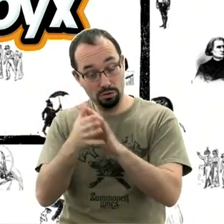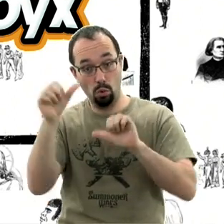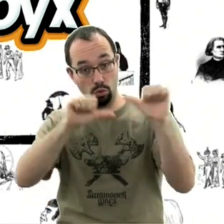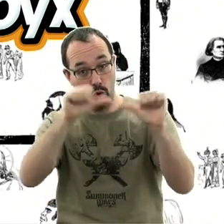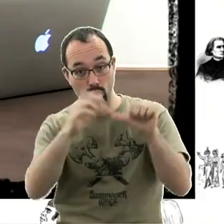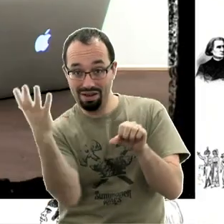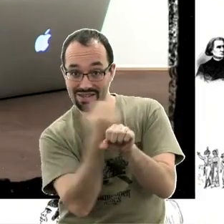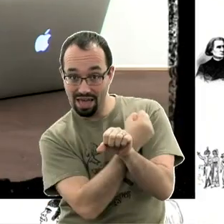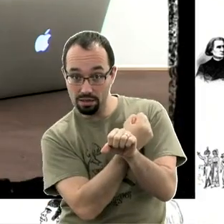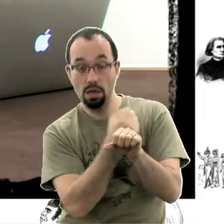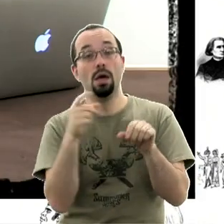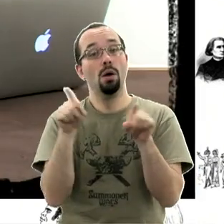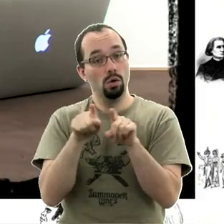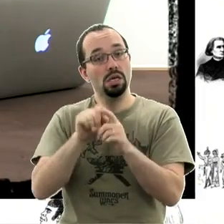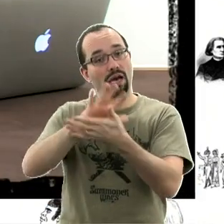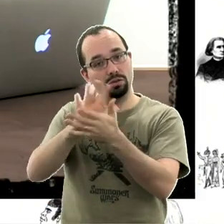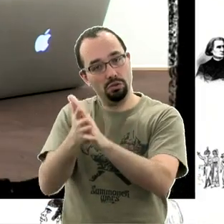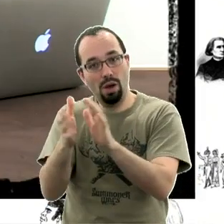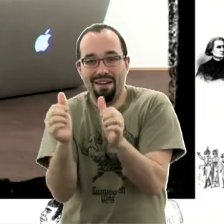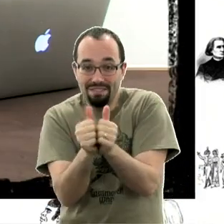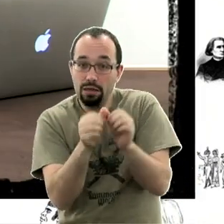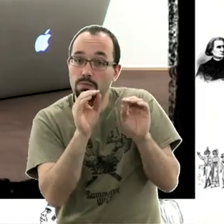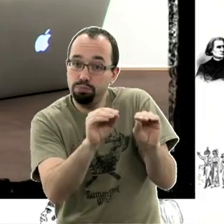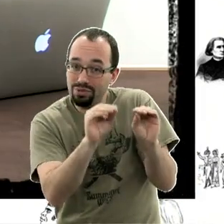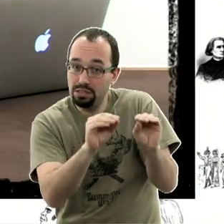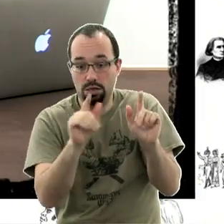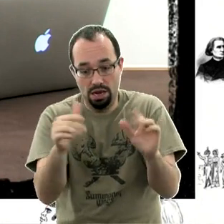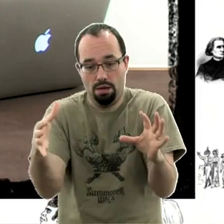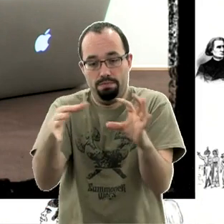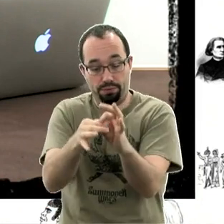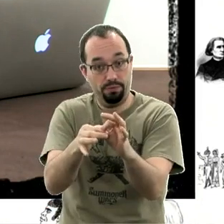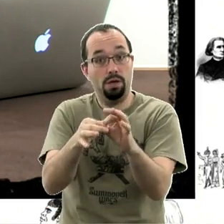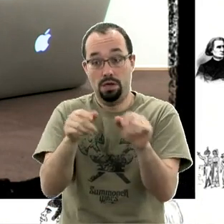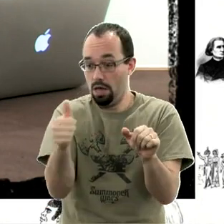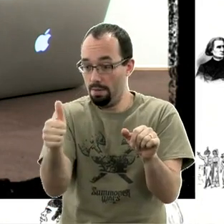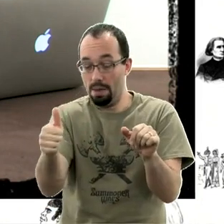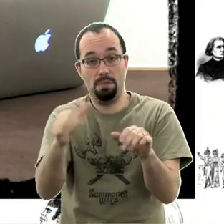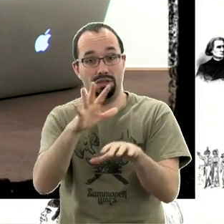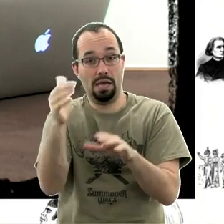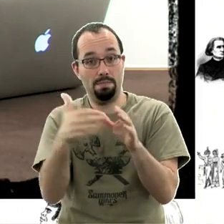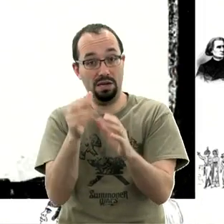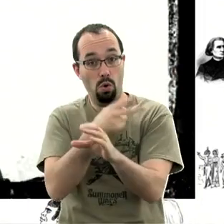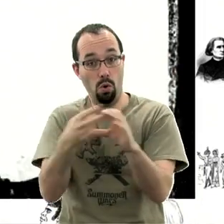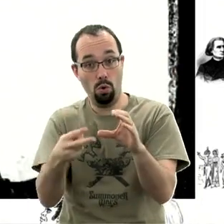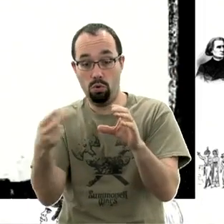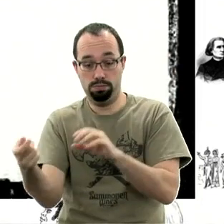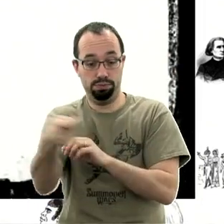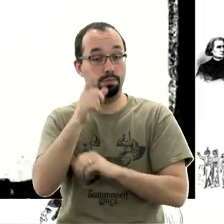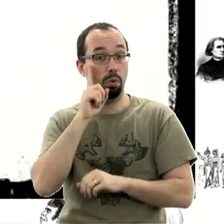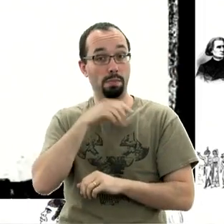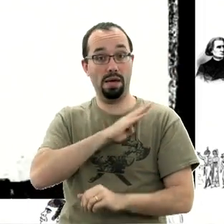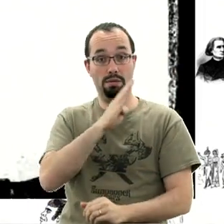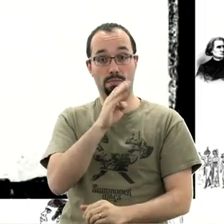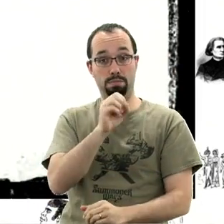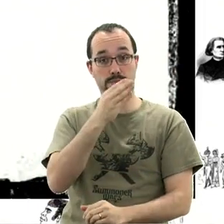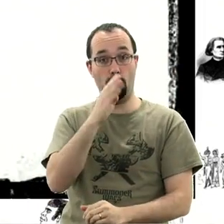sera associée à une boutique. Et c'est dans cette boutique que seront dépensés les 5 000 euros. Et là, c'est formidable parce que Bombix va donner 5 000 euros